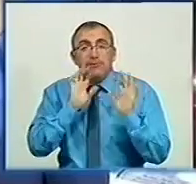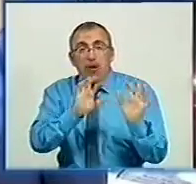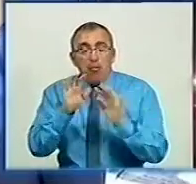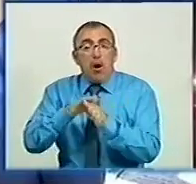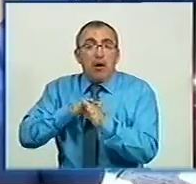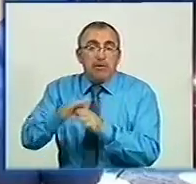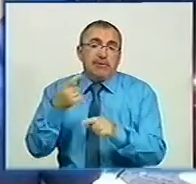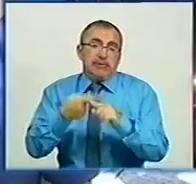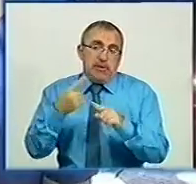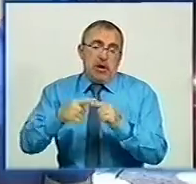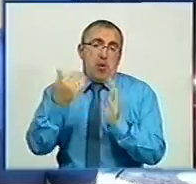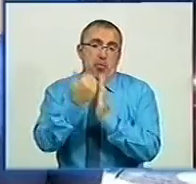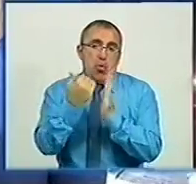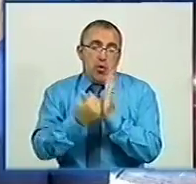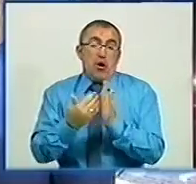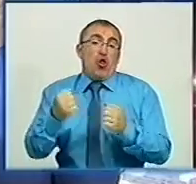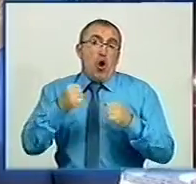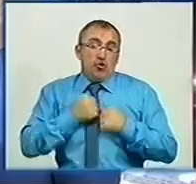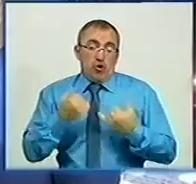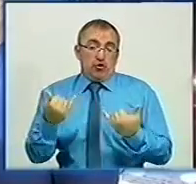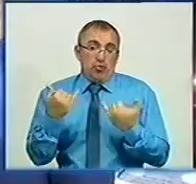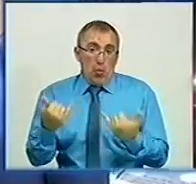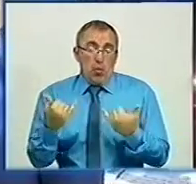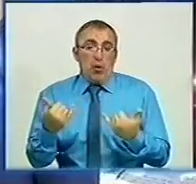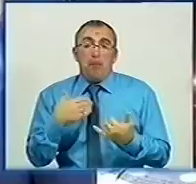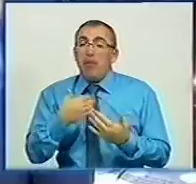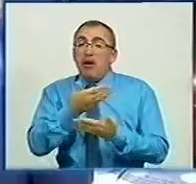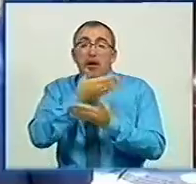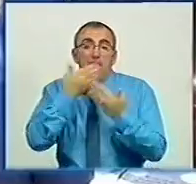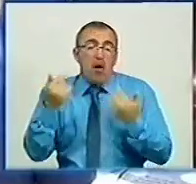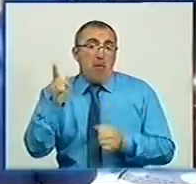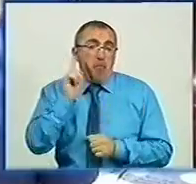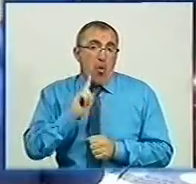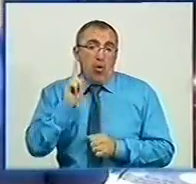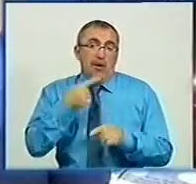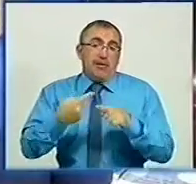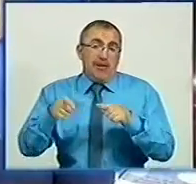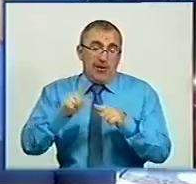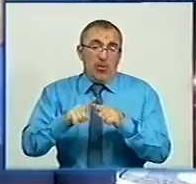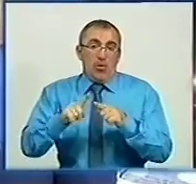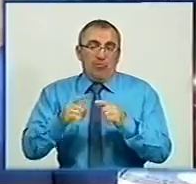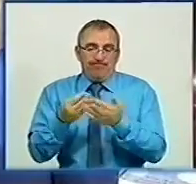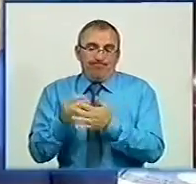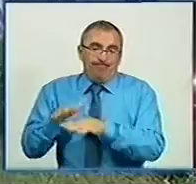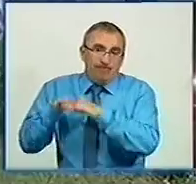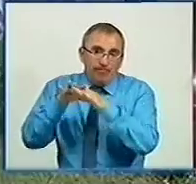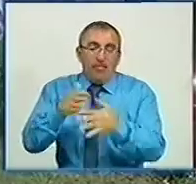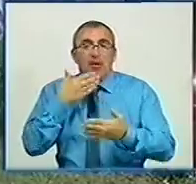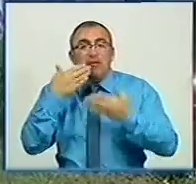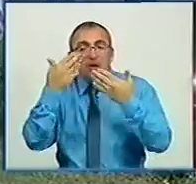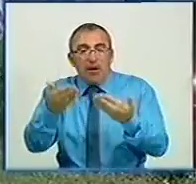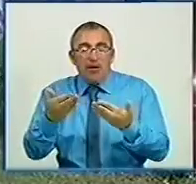реалізацію цієї програми. На жаль, на сьогодні ми не маємо поки що таких розрахунків, ми не маємо звернення до